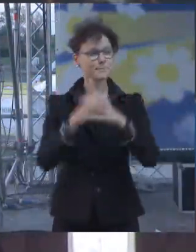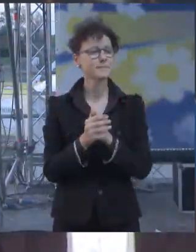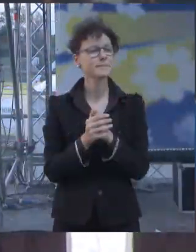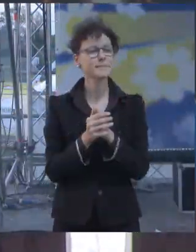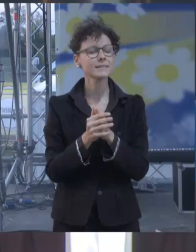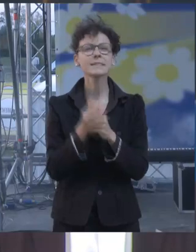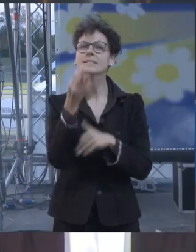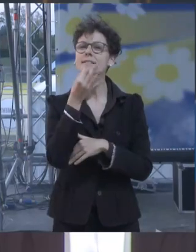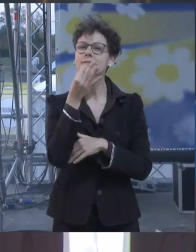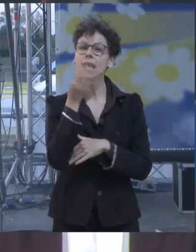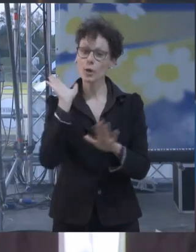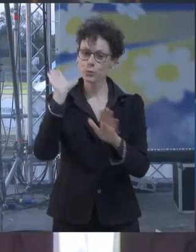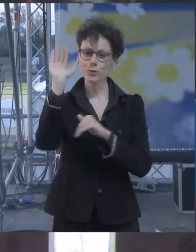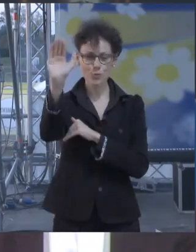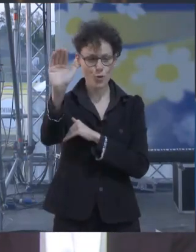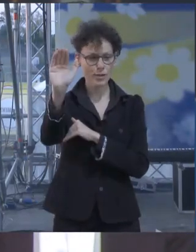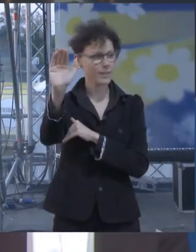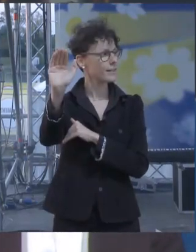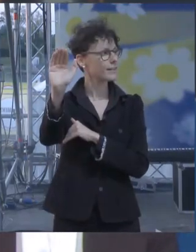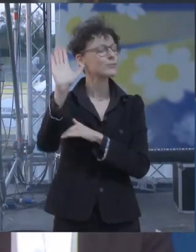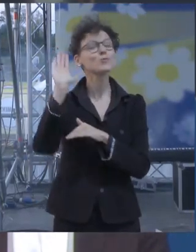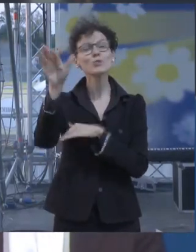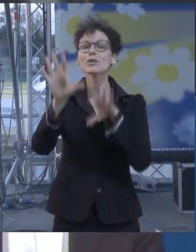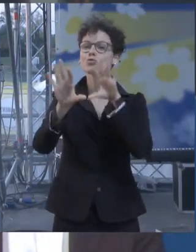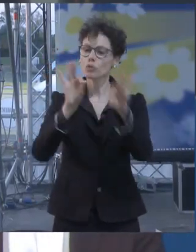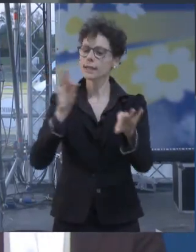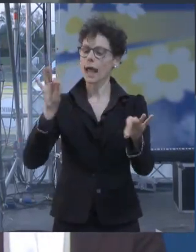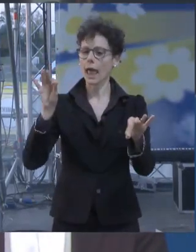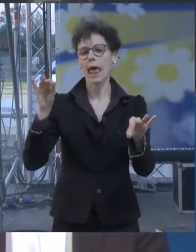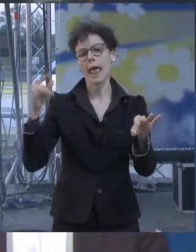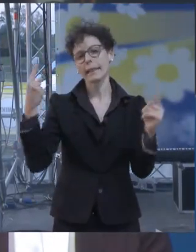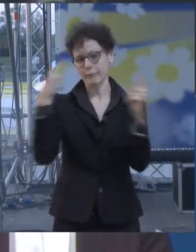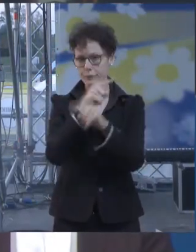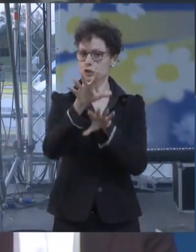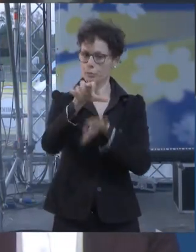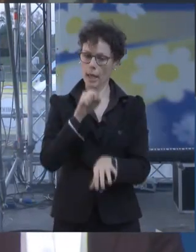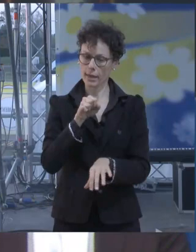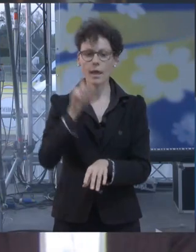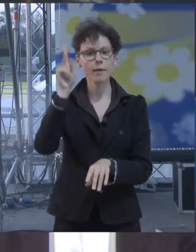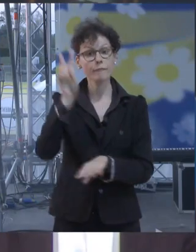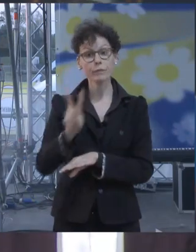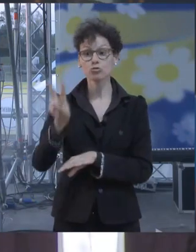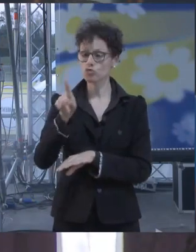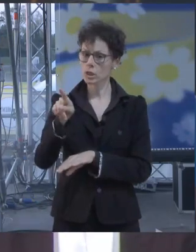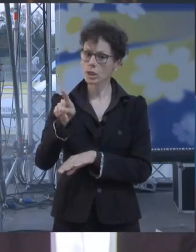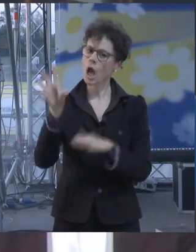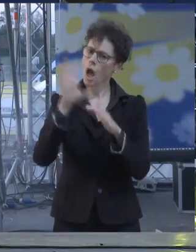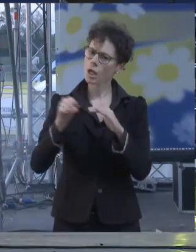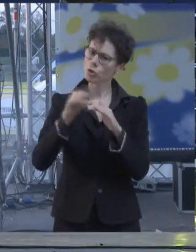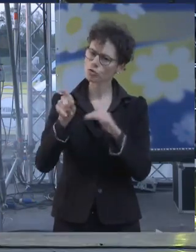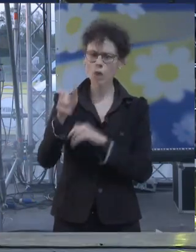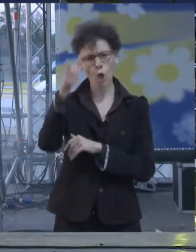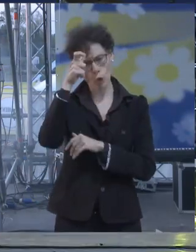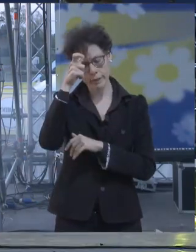significa ogni giorno ogni giorno fare scelte difficili a ragione Virginia governare è molto